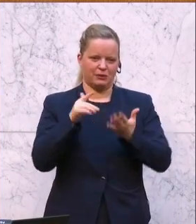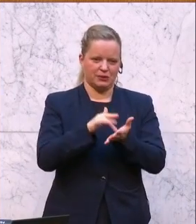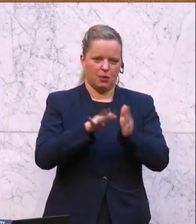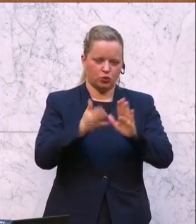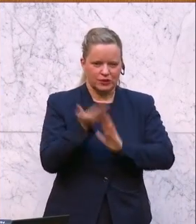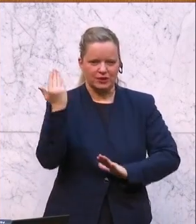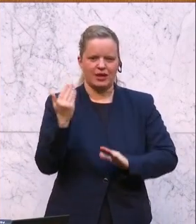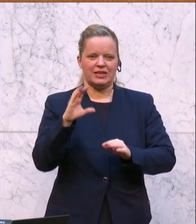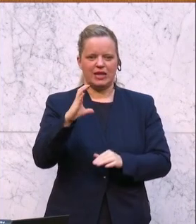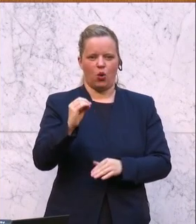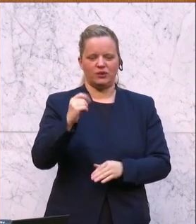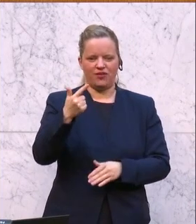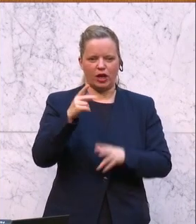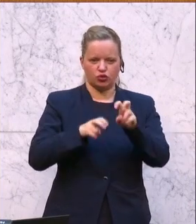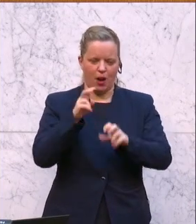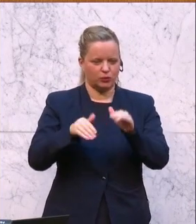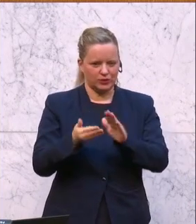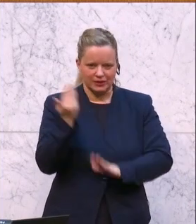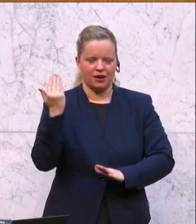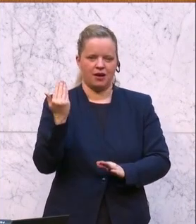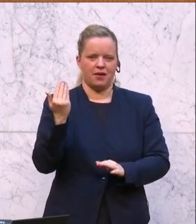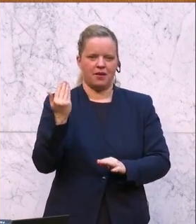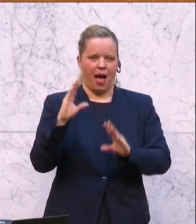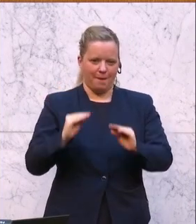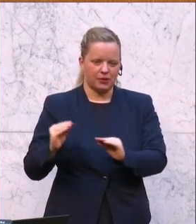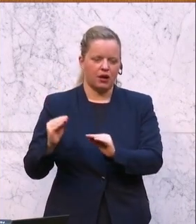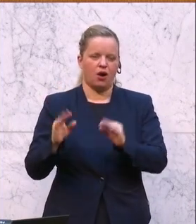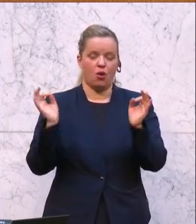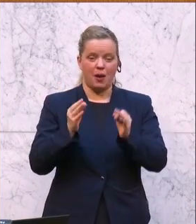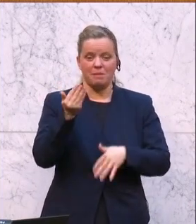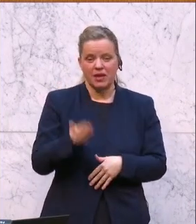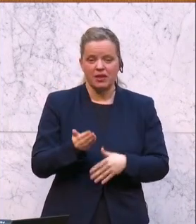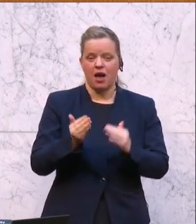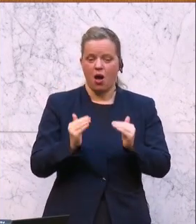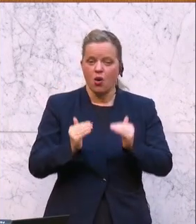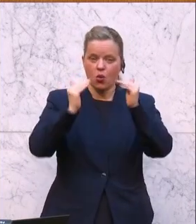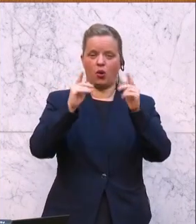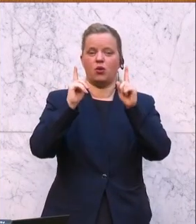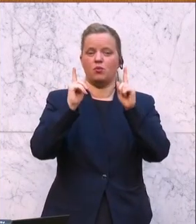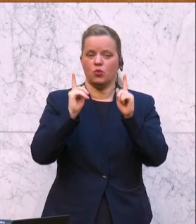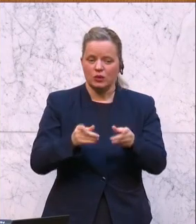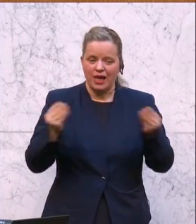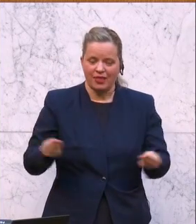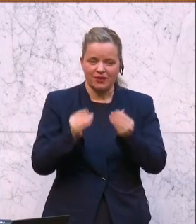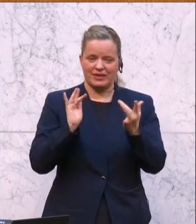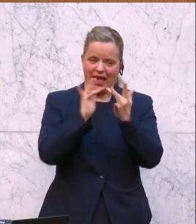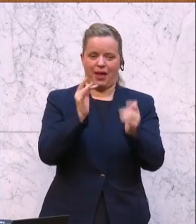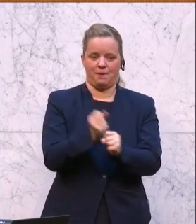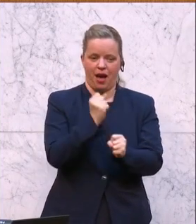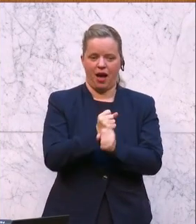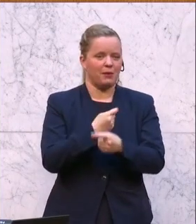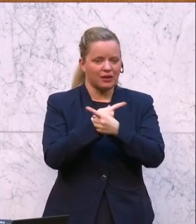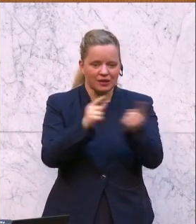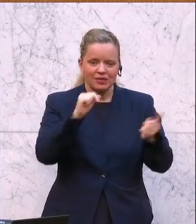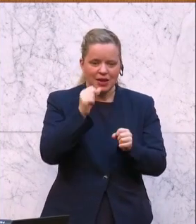hätte ausgesetzt werden müssen. Und es hätte etwas gegen diese Mieterhöhungen getan werden müssen. Und Sie tun aber nichts gegen diese Mieterhöhungen. Sie